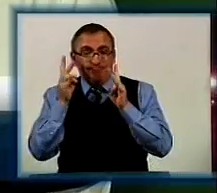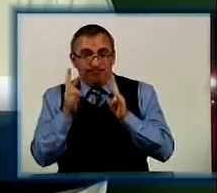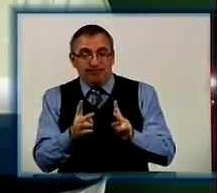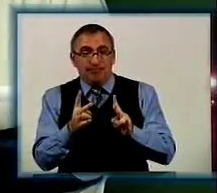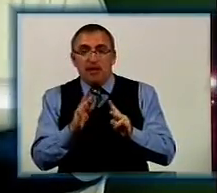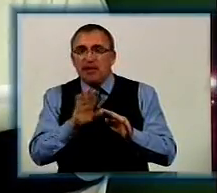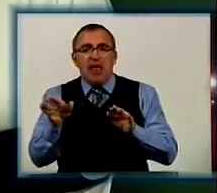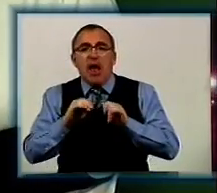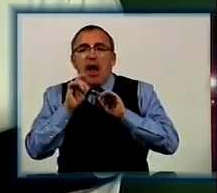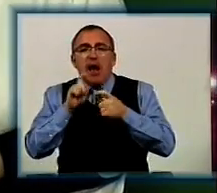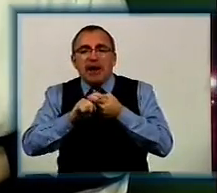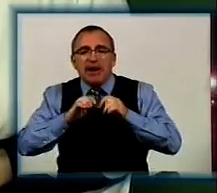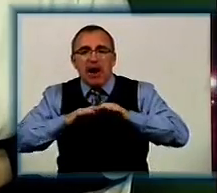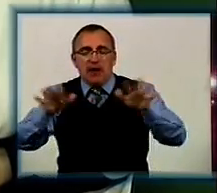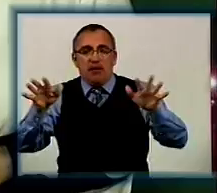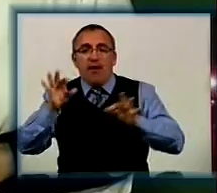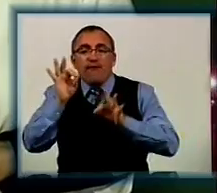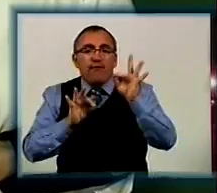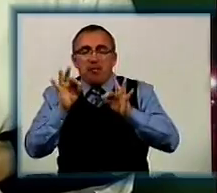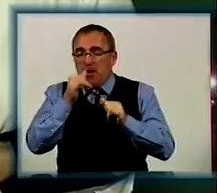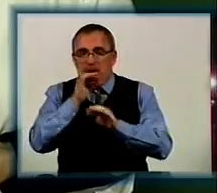рівень радіації. Його вимірять не можна.